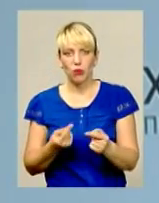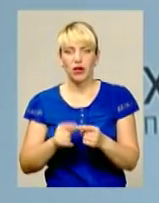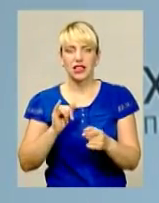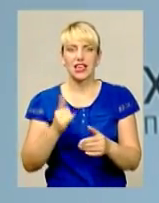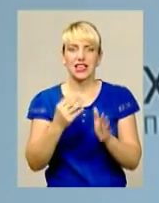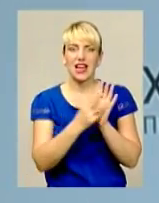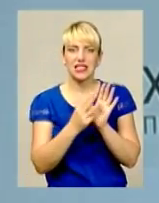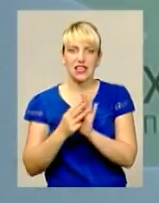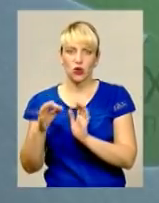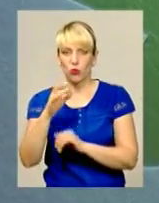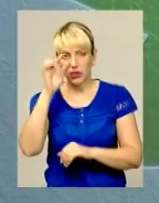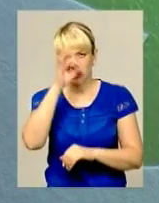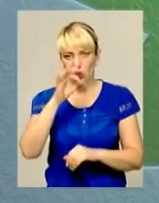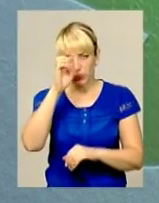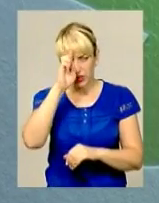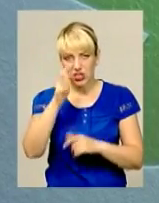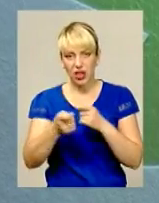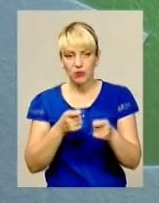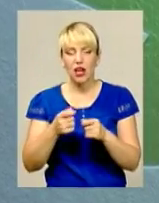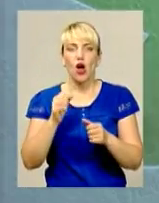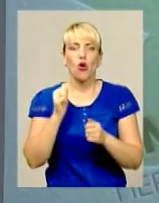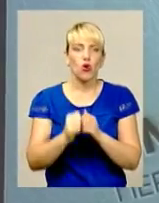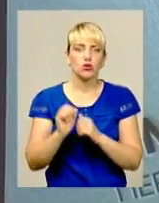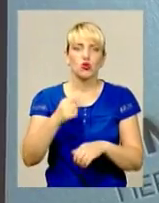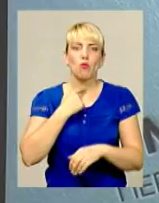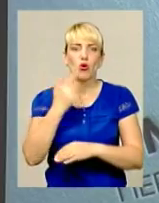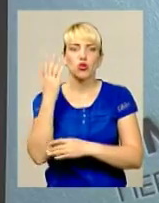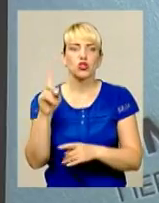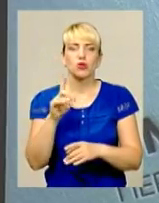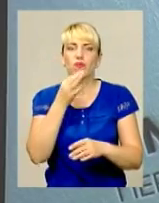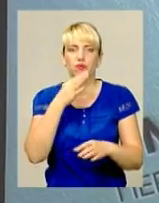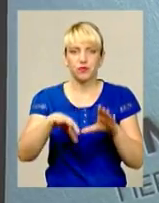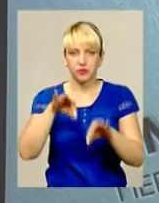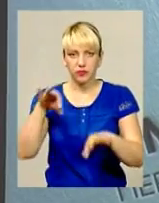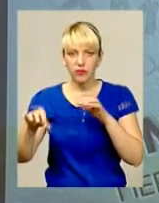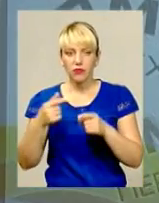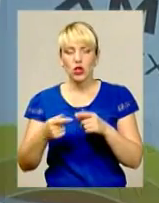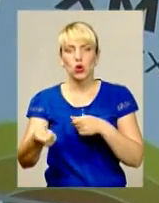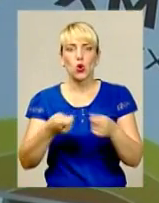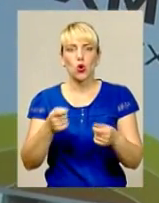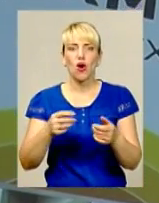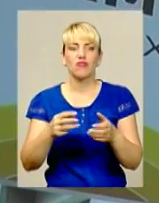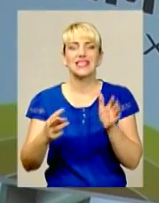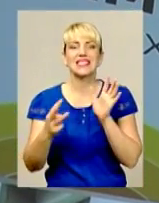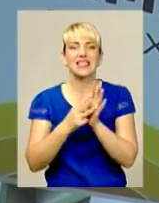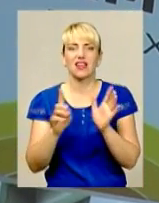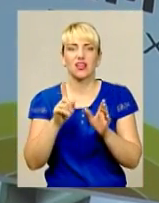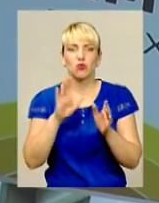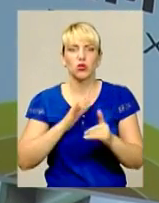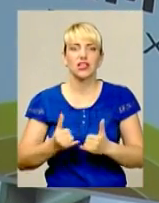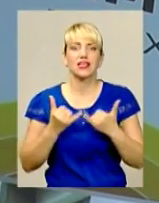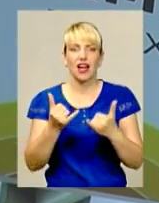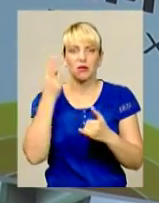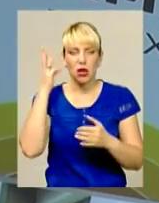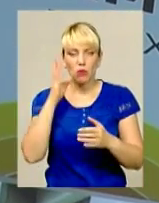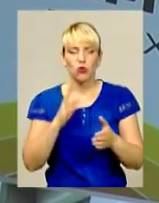облдержадміністрації кожен бажаючий зможе проголосувати за той, що сподобався найбільше. Торговим знаком, який оберуть для Хмельниччини, маркуватимуть